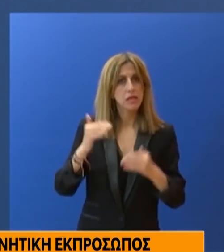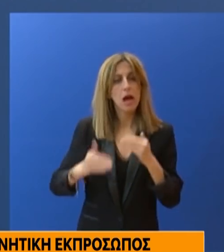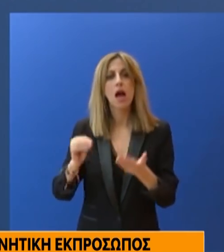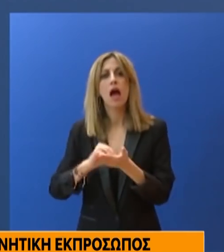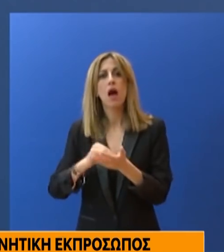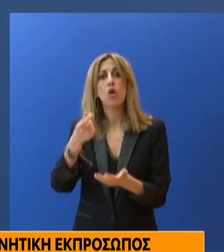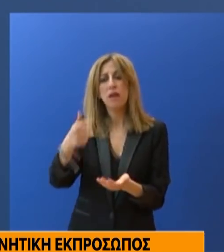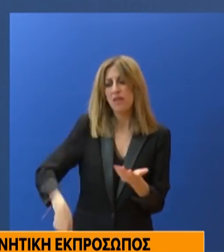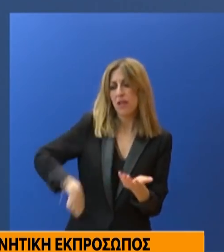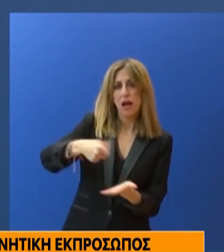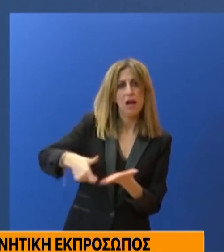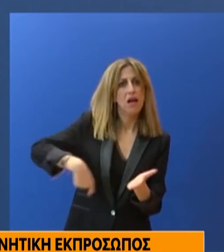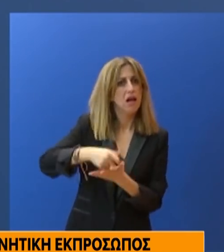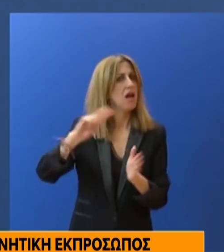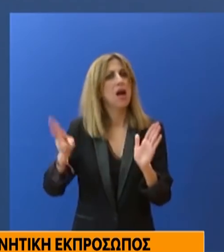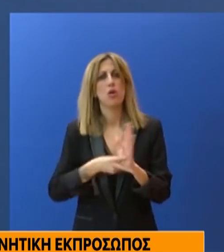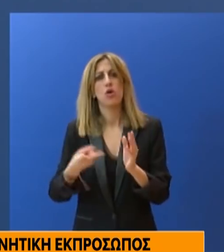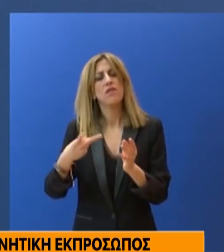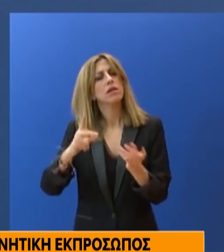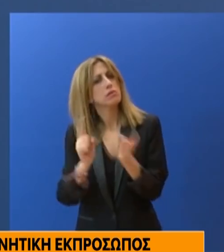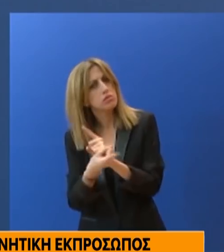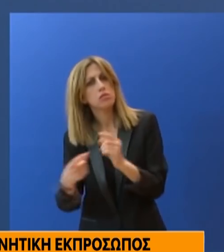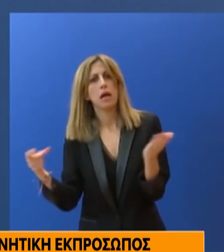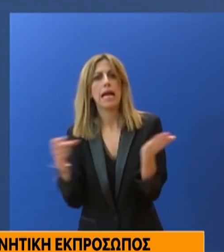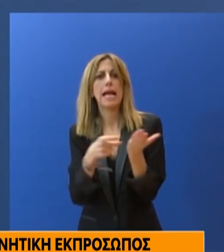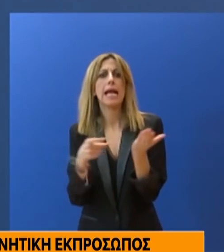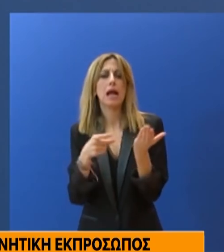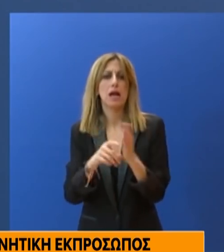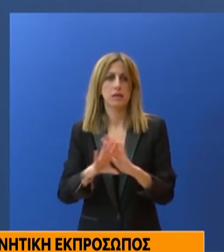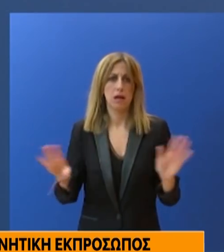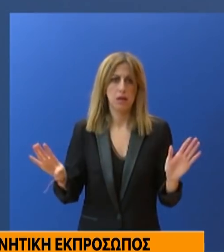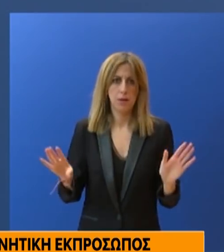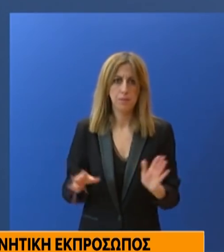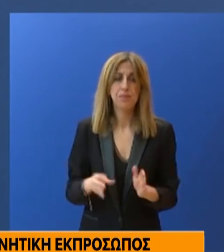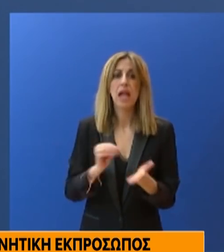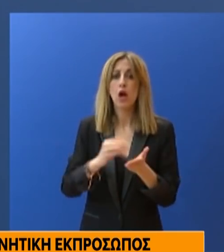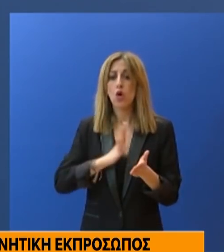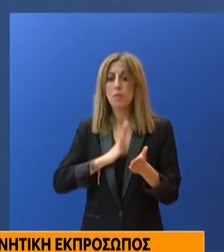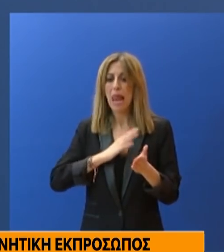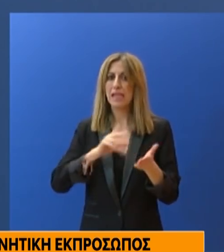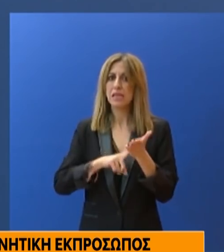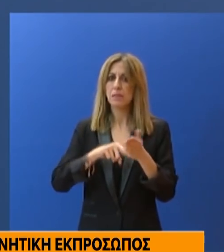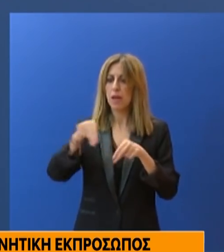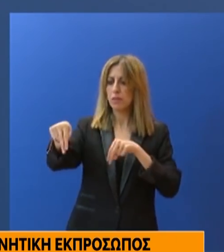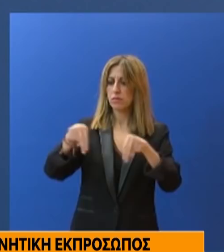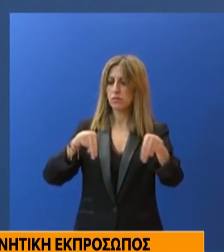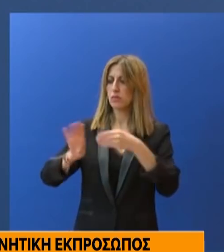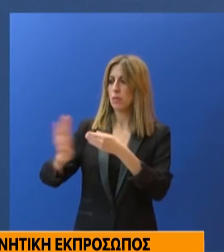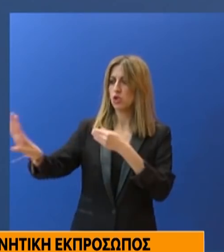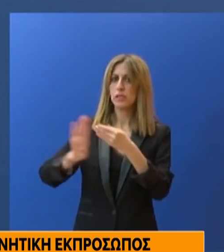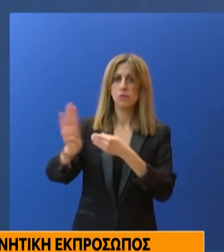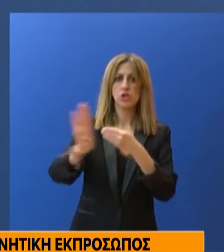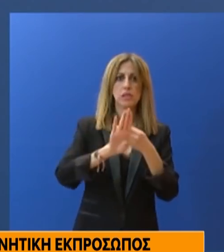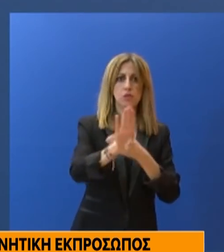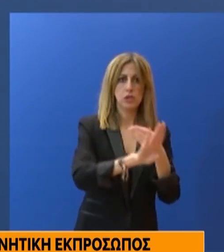μετρητών. Η εφαρμογή επιπλέον νομικών συνεπιών για τους παραβάτες της εφαρμογής των κατεπηγόντων μέτρων